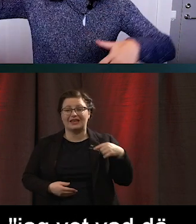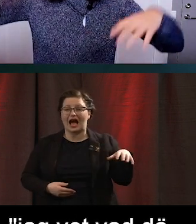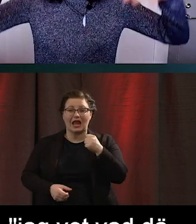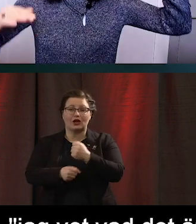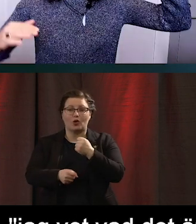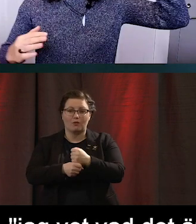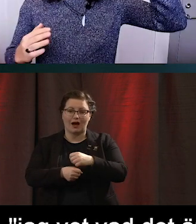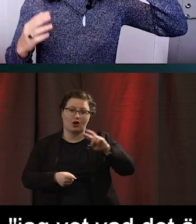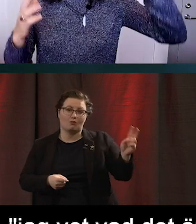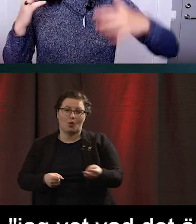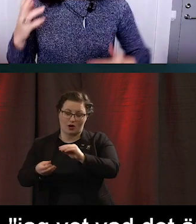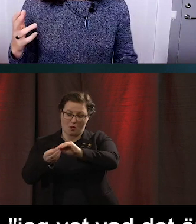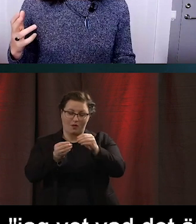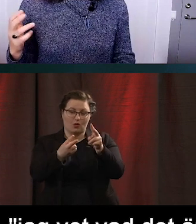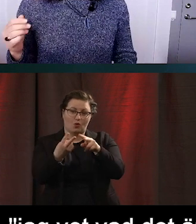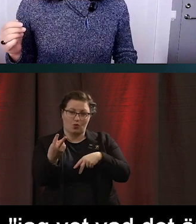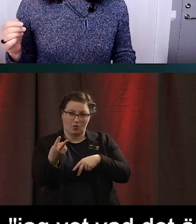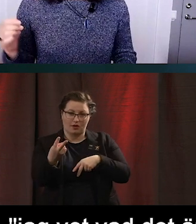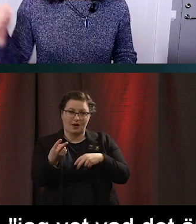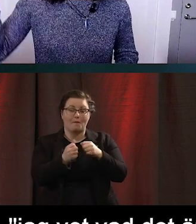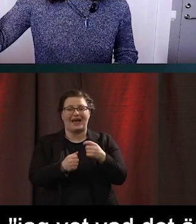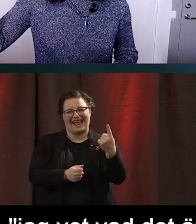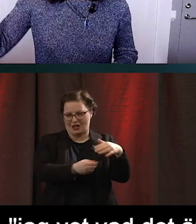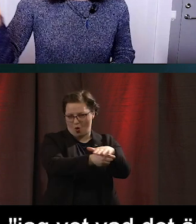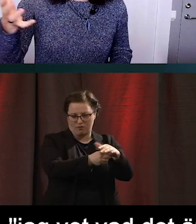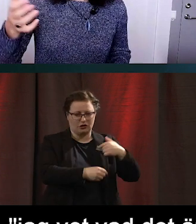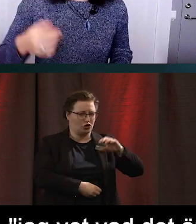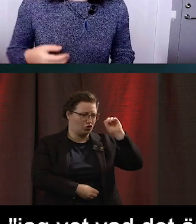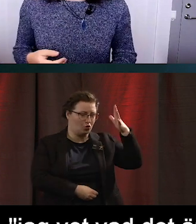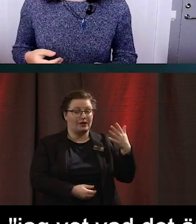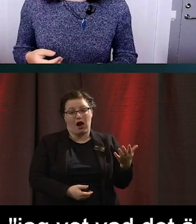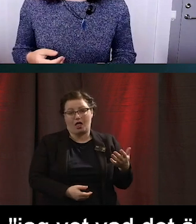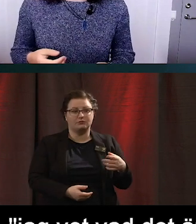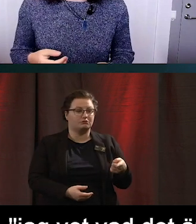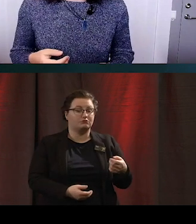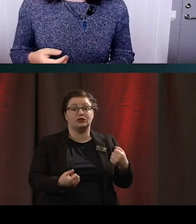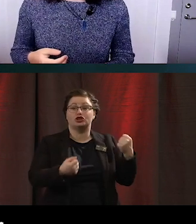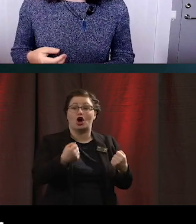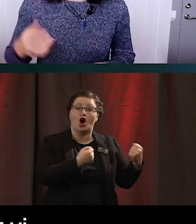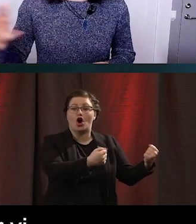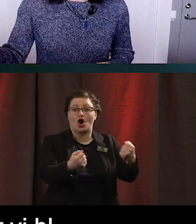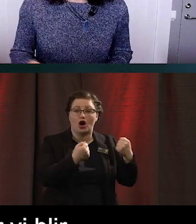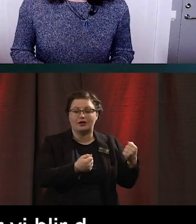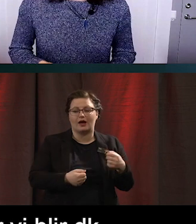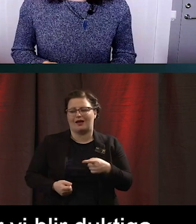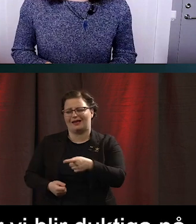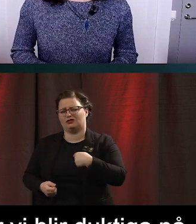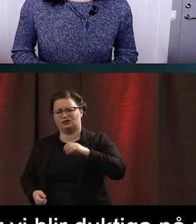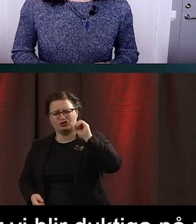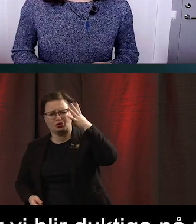en kombination av de här två. Men när vi blir duktiga på någonting, till exempel att köra en bil eller till exempel att hitta